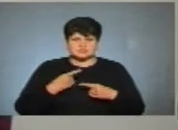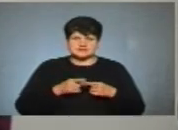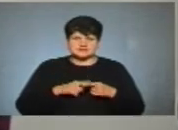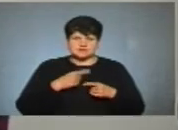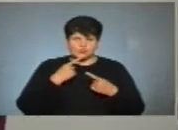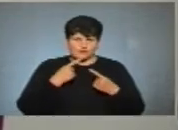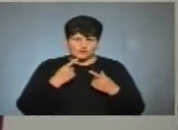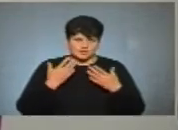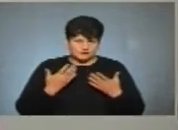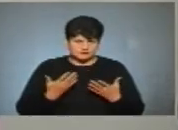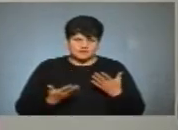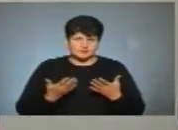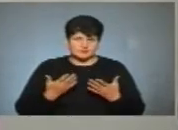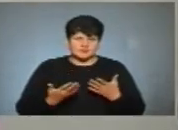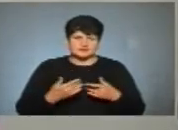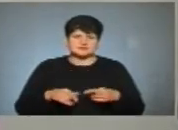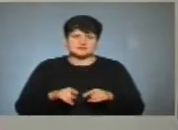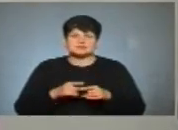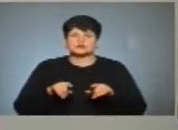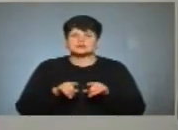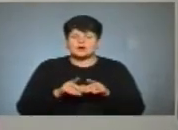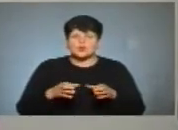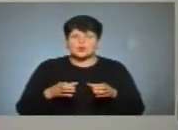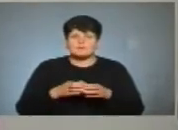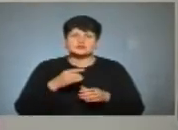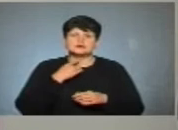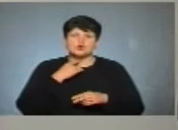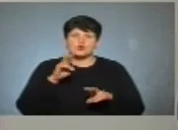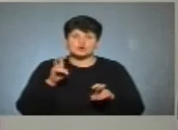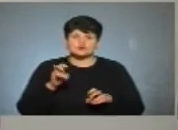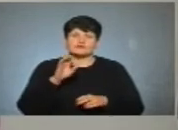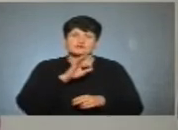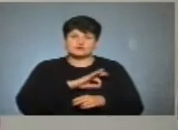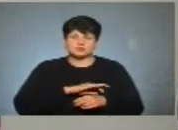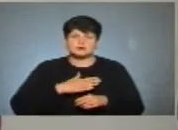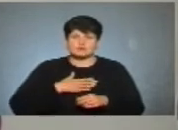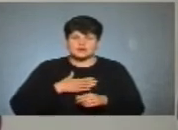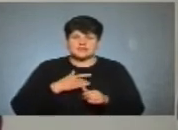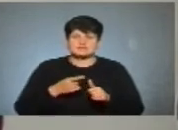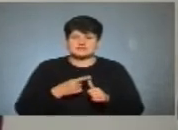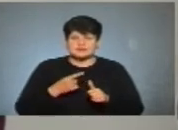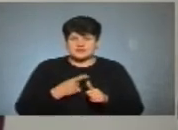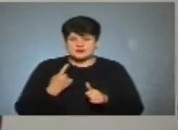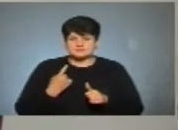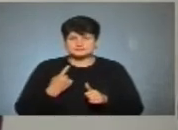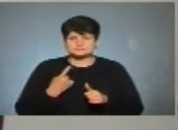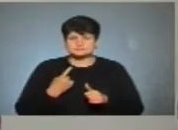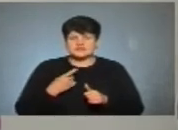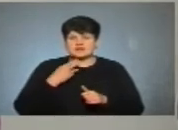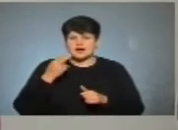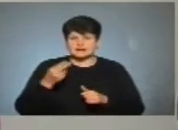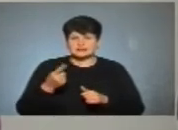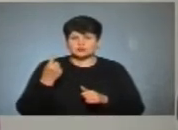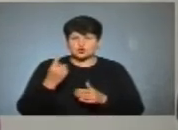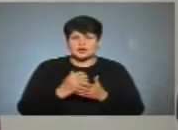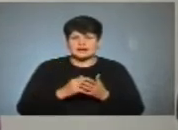скажімо так, команда «Голосу» використала моє ім'я в агітації одного